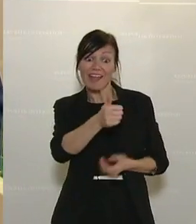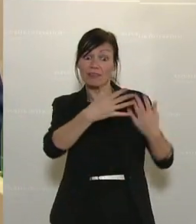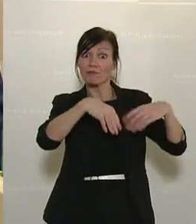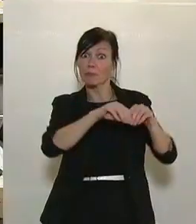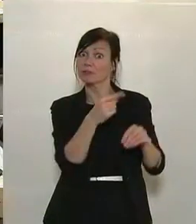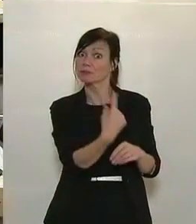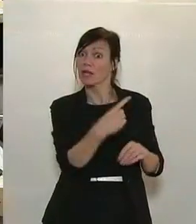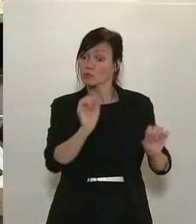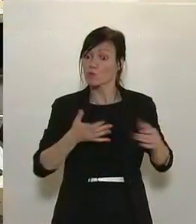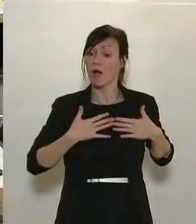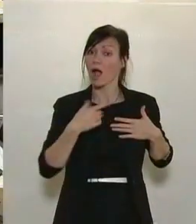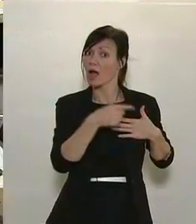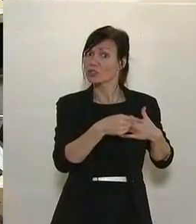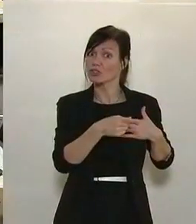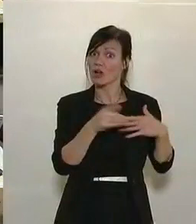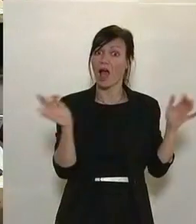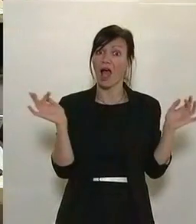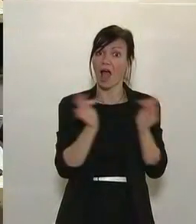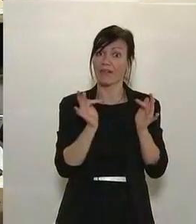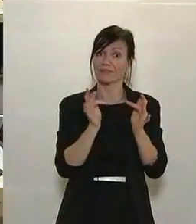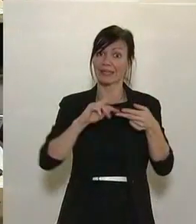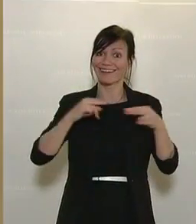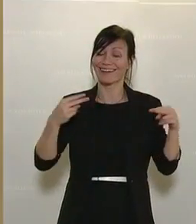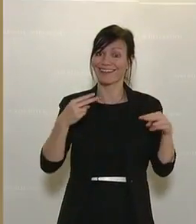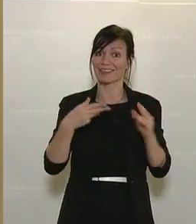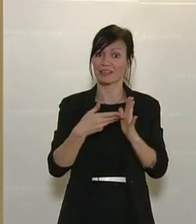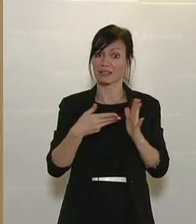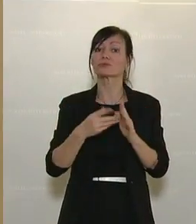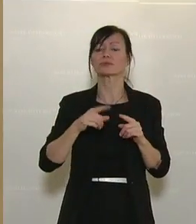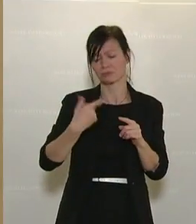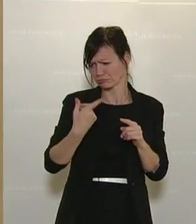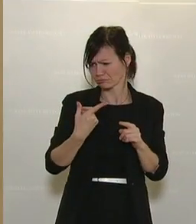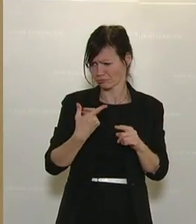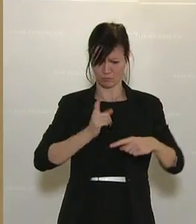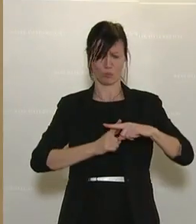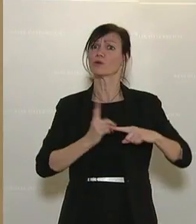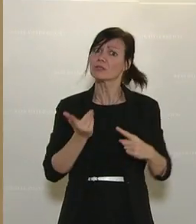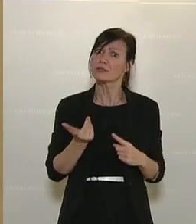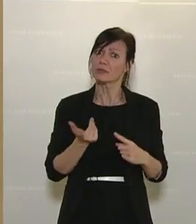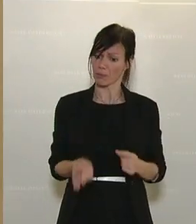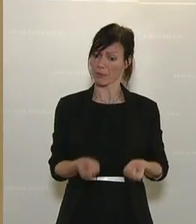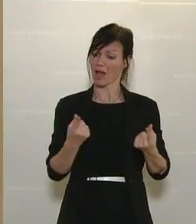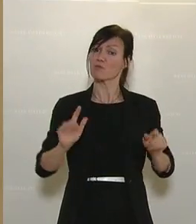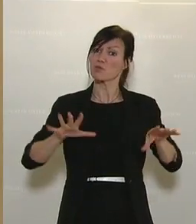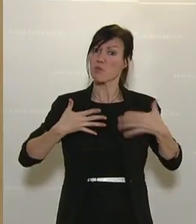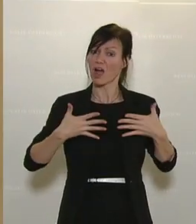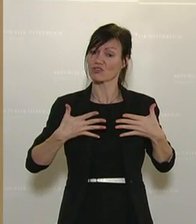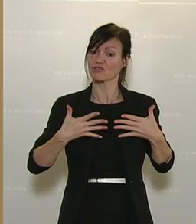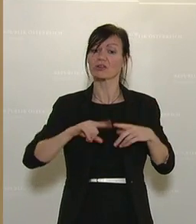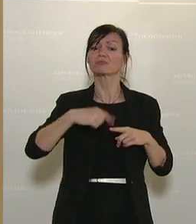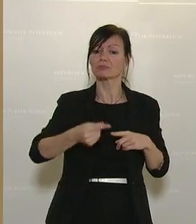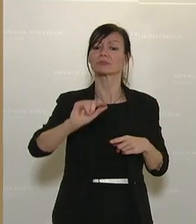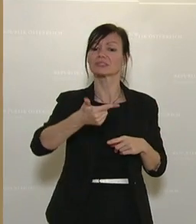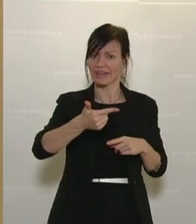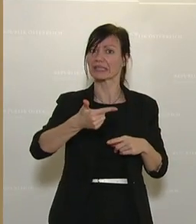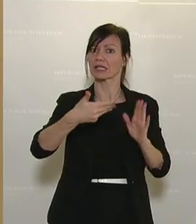ganz überrascht, machen den Antigentest. Sie sind dann natürlich zum zweiten Test, weil ja der Antigentest eine bestimmte Unsicherheit hat. Und es hat